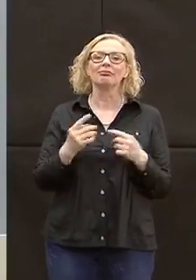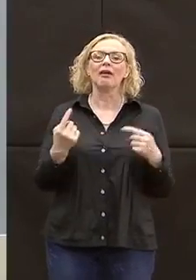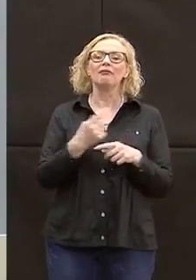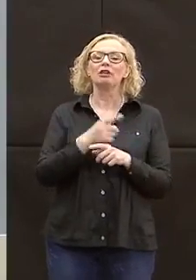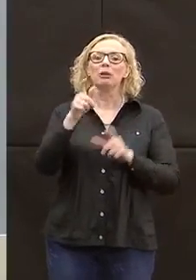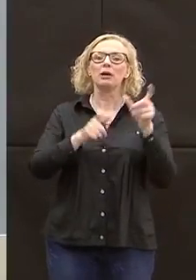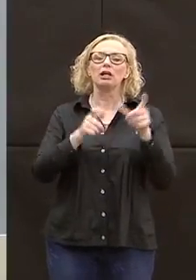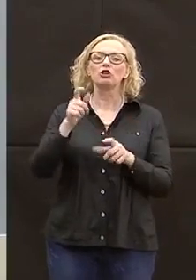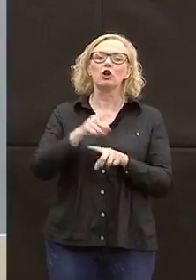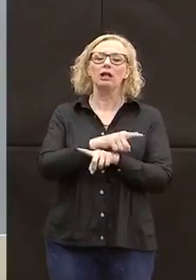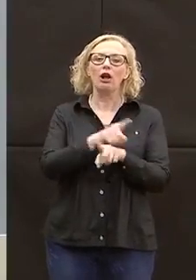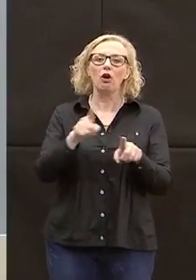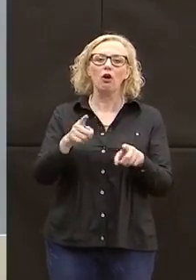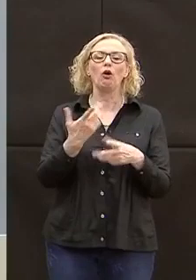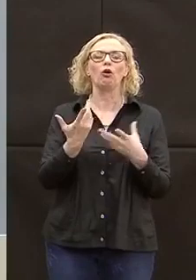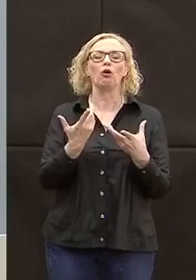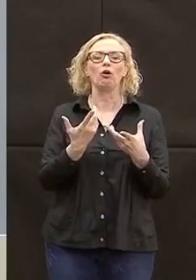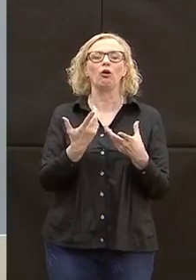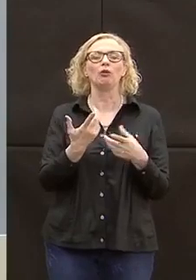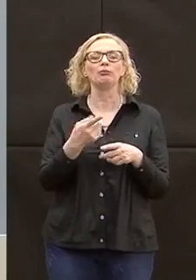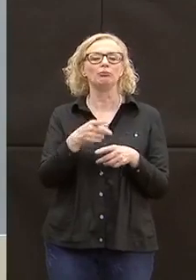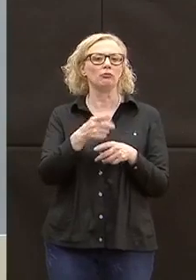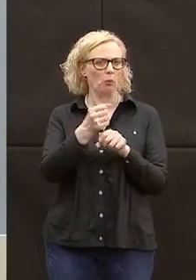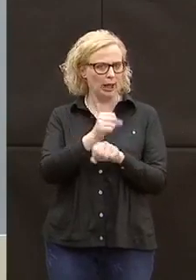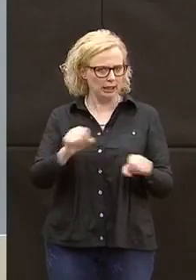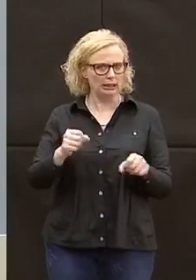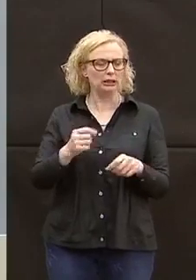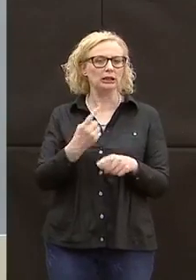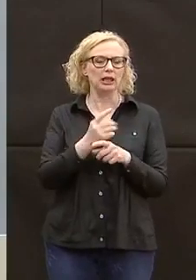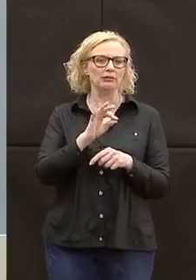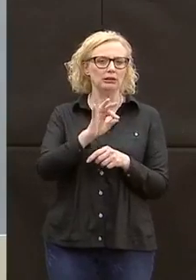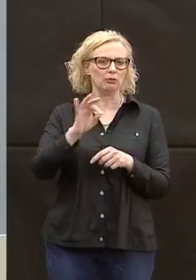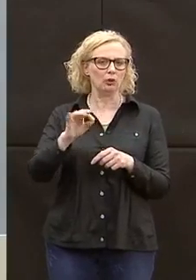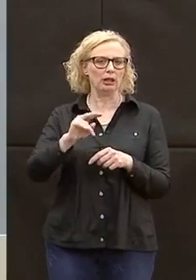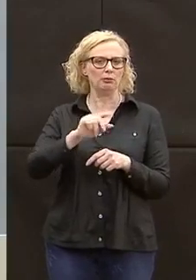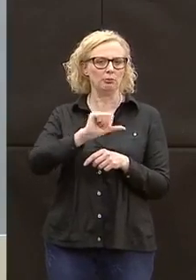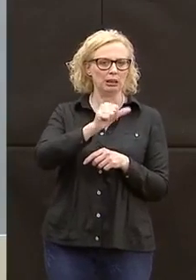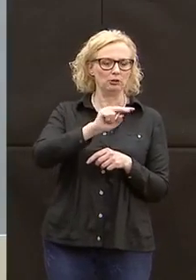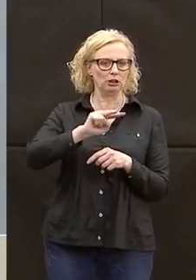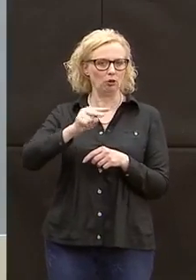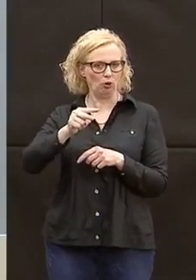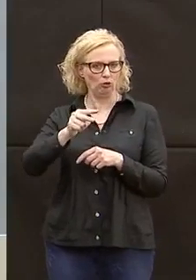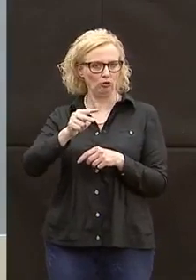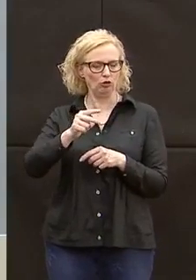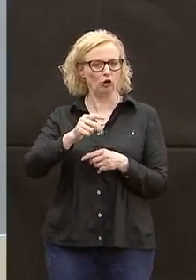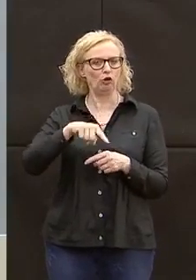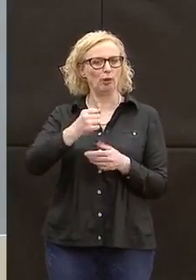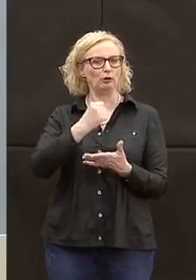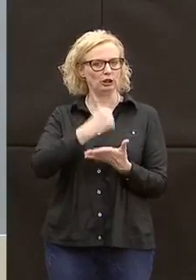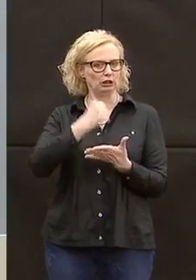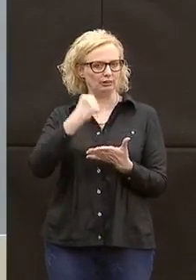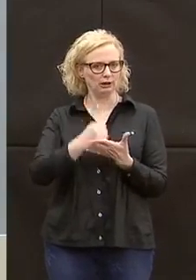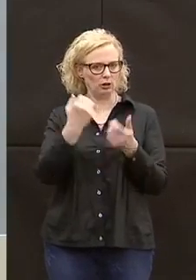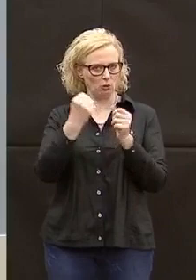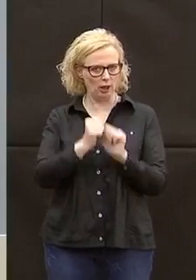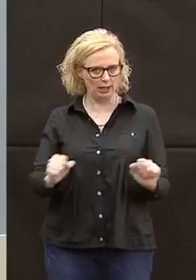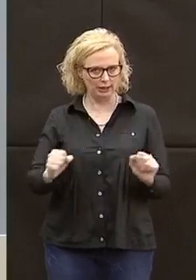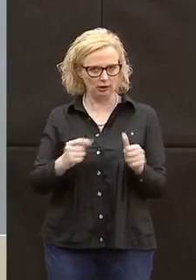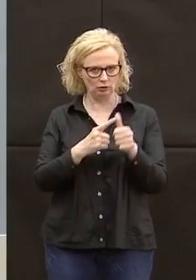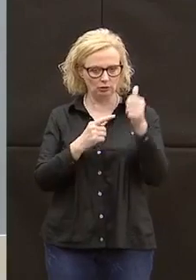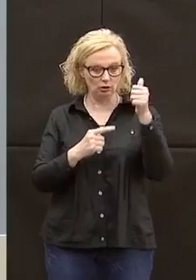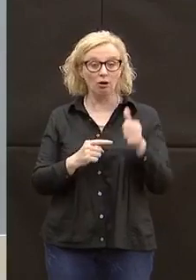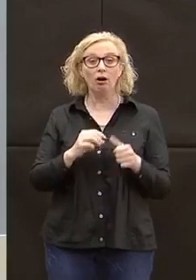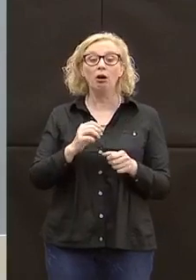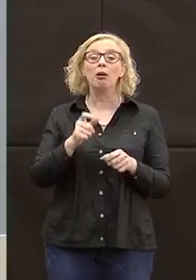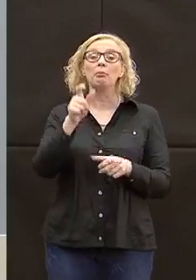fare il tampone perché guariti e quindi per avere il primo e il secondo tampone per poi avere la certificazione della guarigione, per